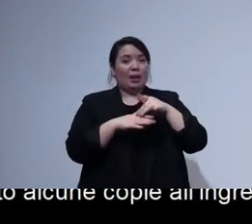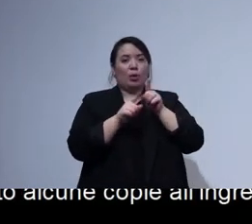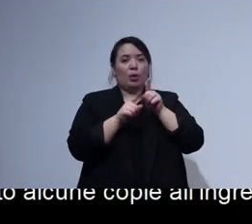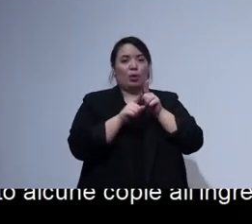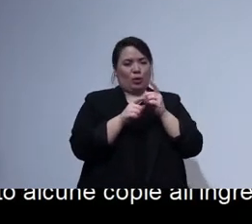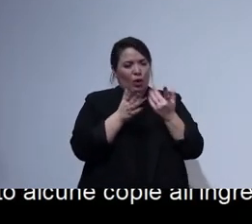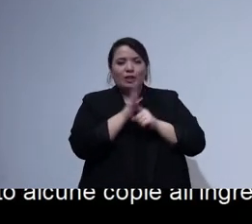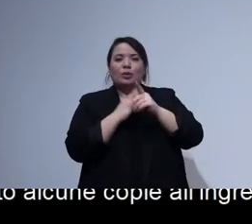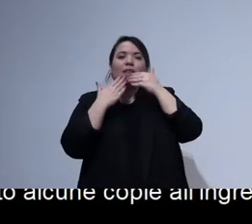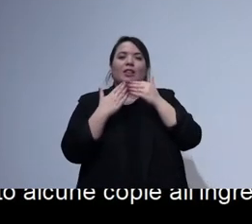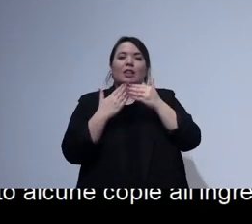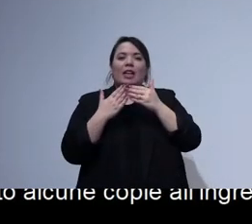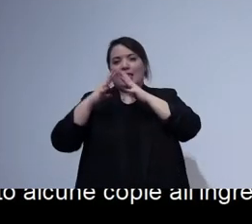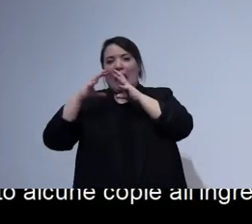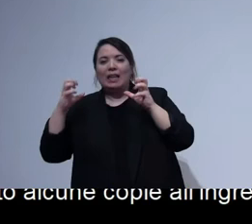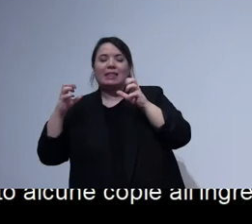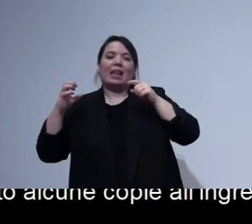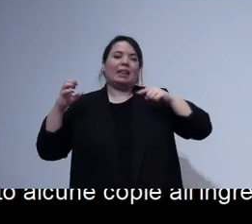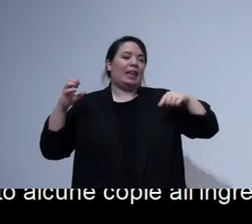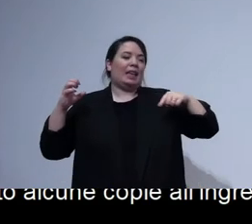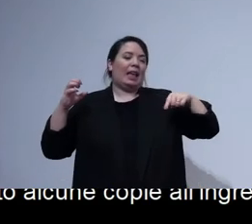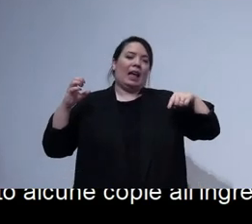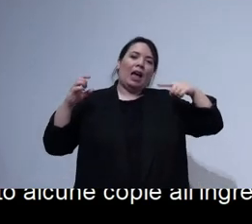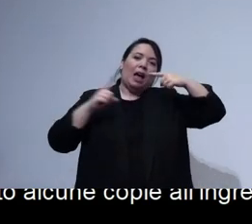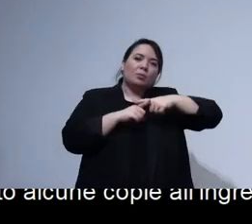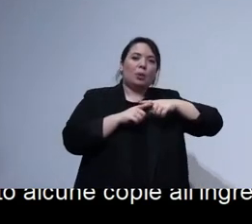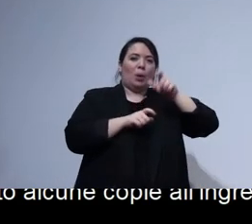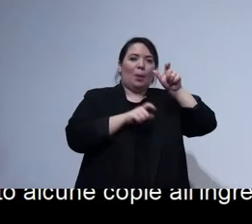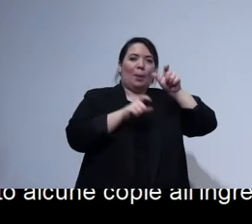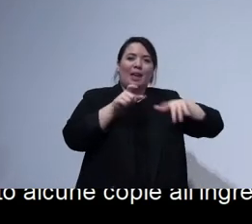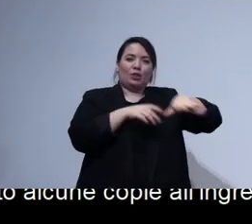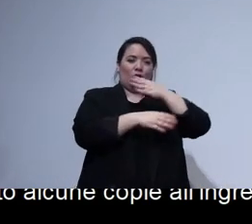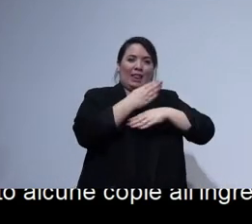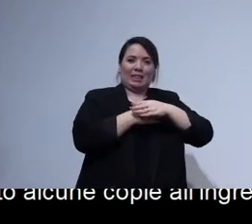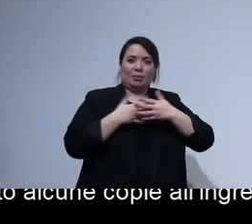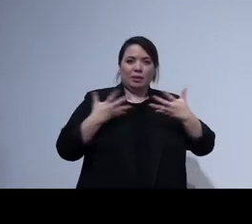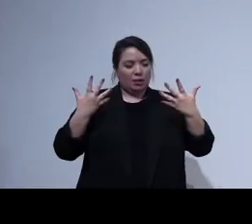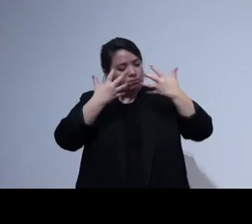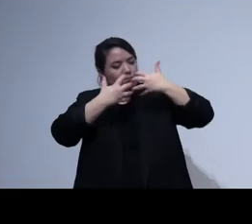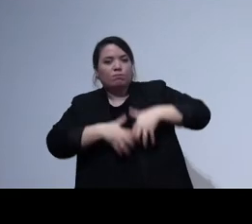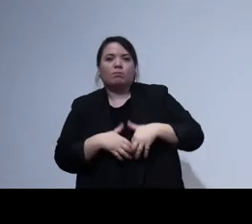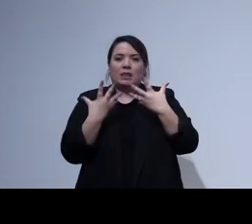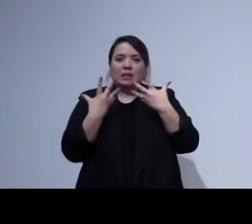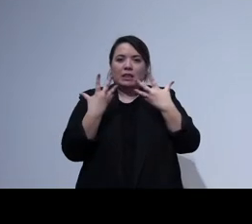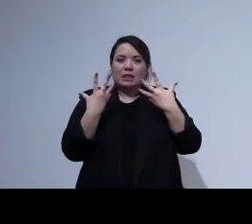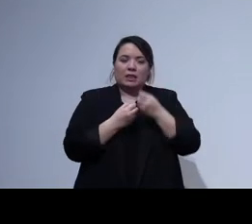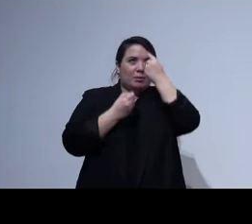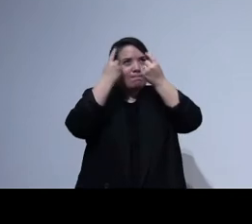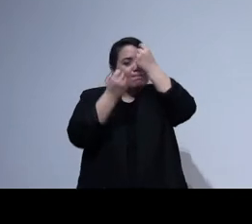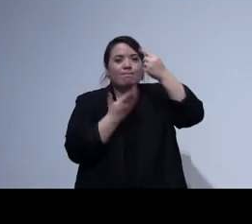con l'azienda e con varie persone con disabilità per far capire al nostro